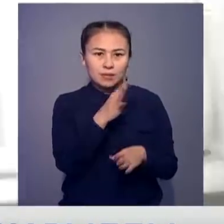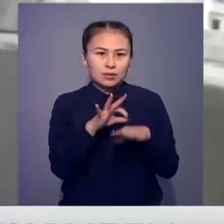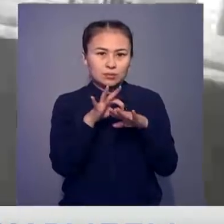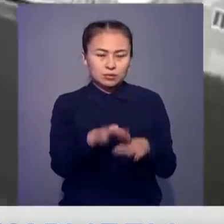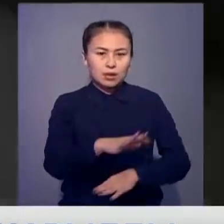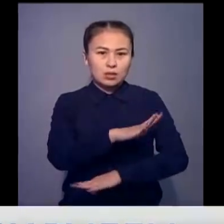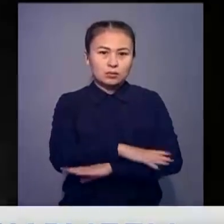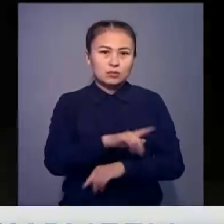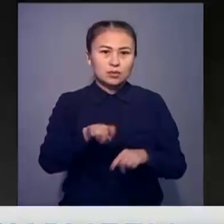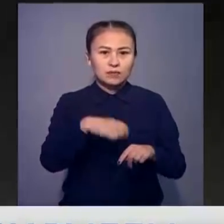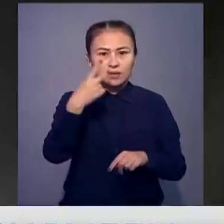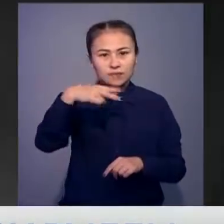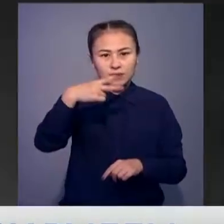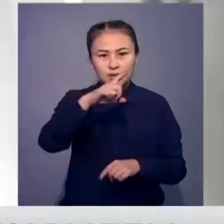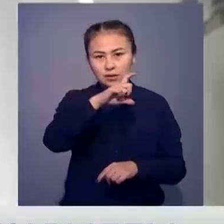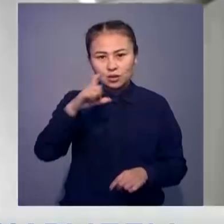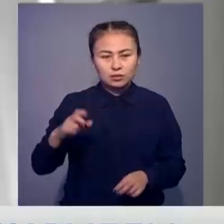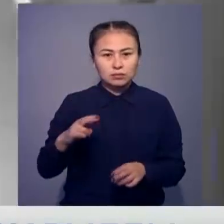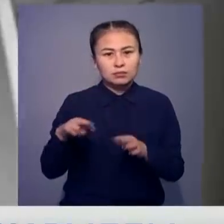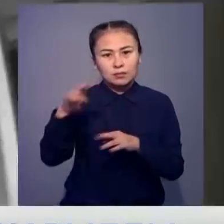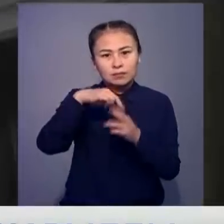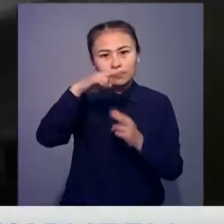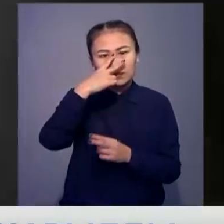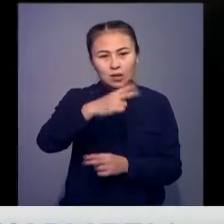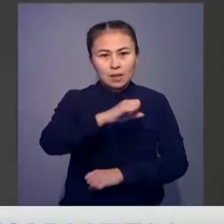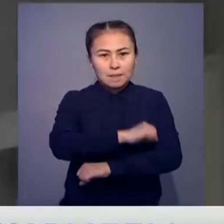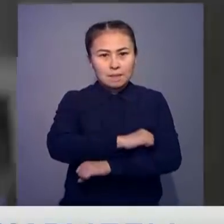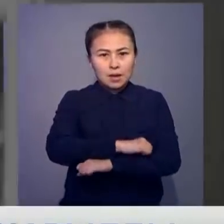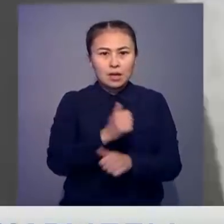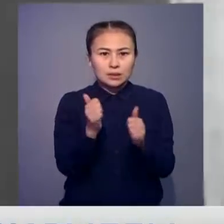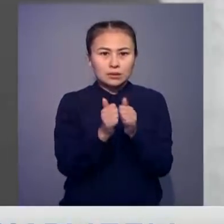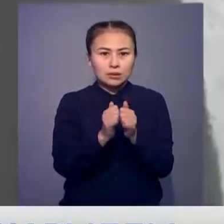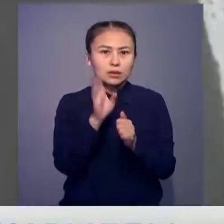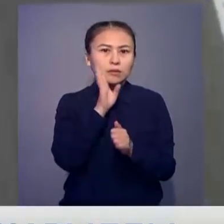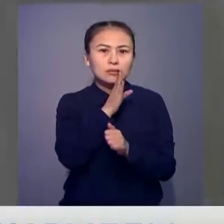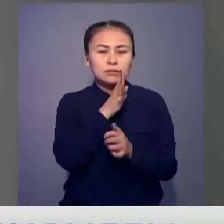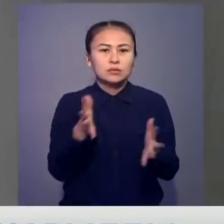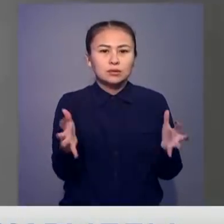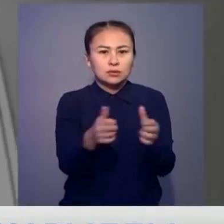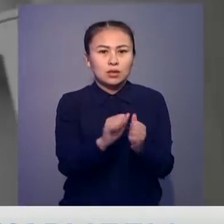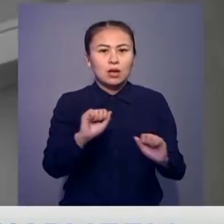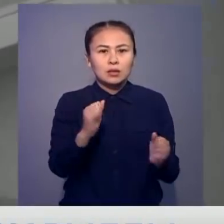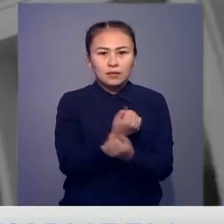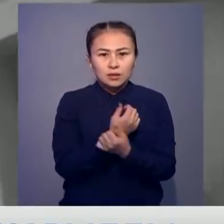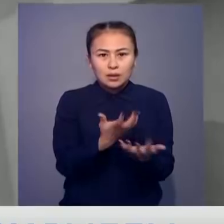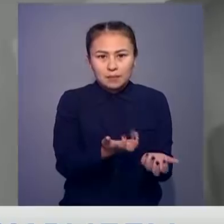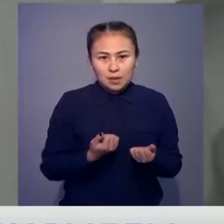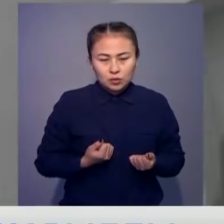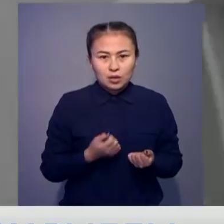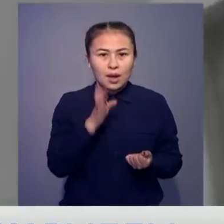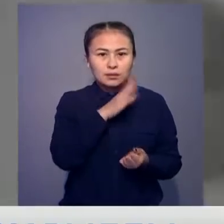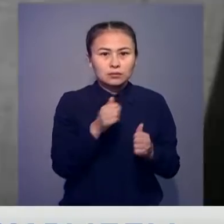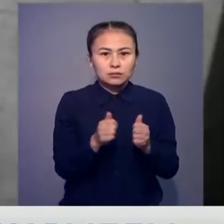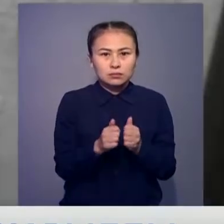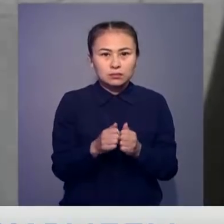Тәртіп сақшылары 20-ші қабатқа көтеріліп, білдірмей балкон шетінде отырған әйелді қапсыра құшақта абалады. Әйелдің қасында